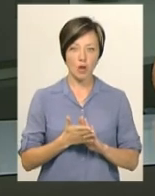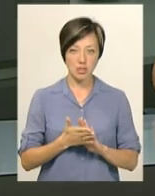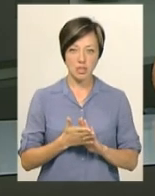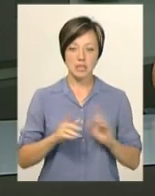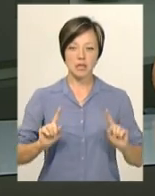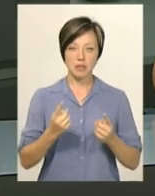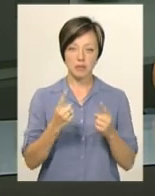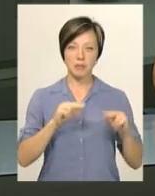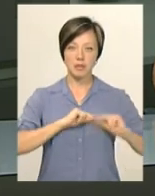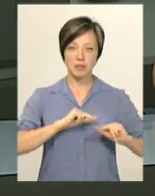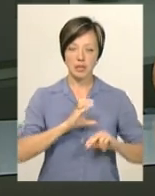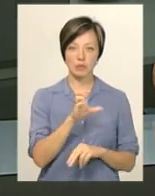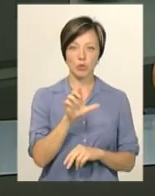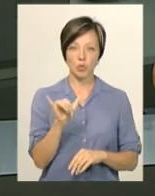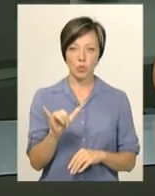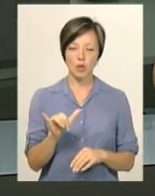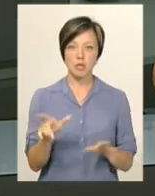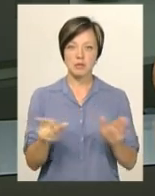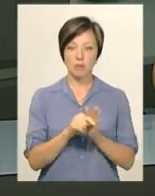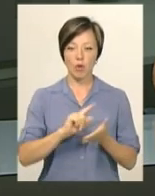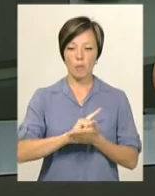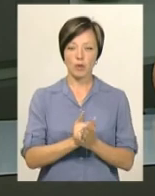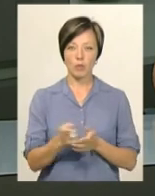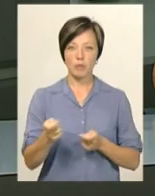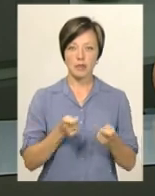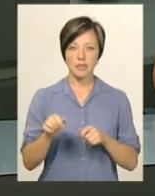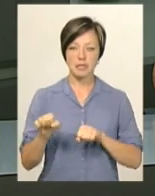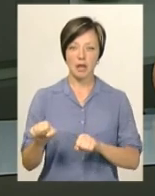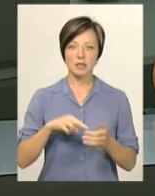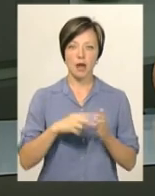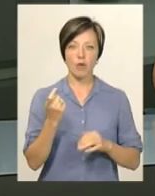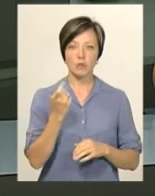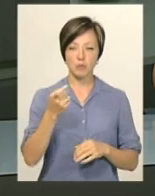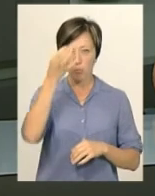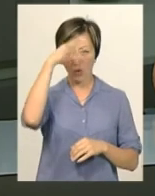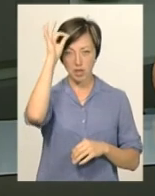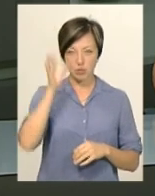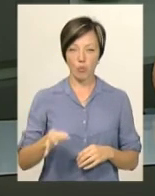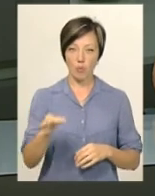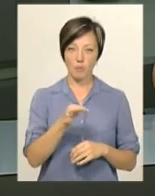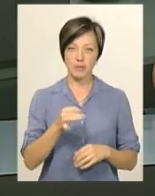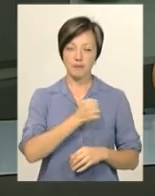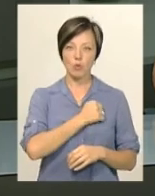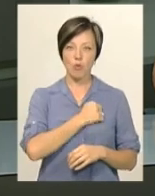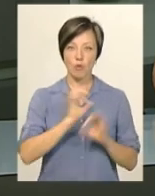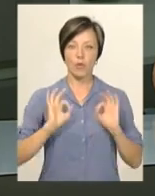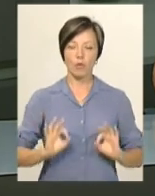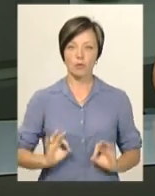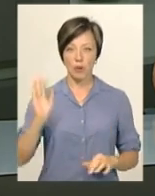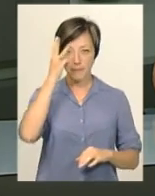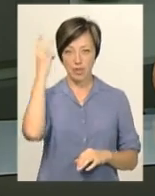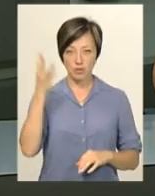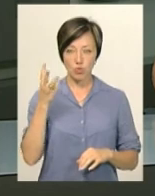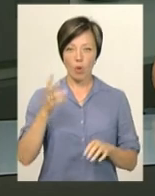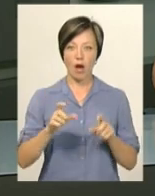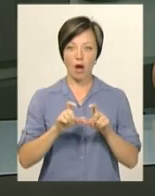затримали співробітники СБУ спільно з оперативниками управління захисту економіки поліції області та військовою прокуратурою Хмельницького